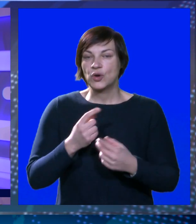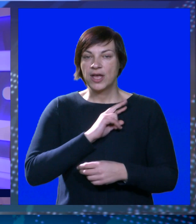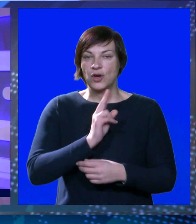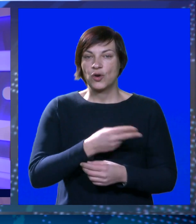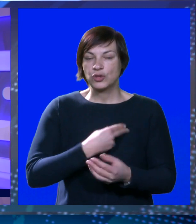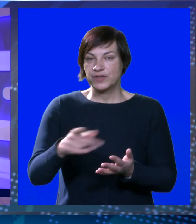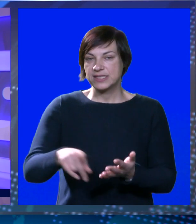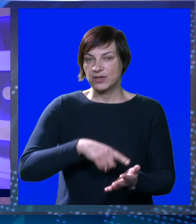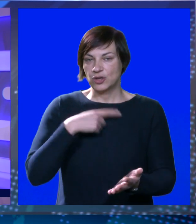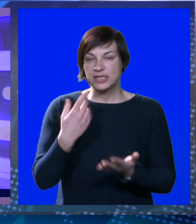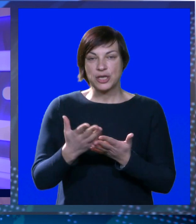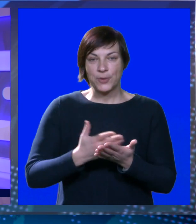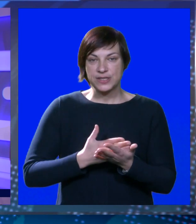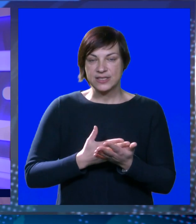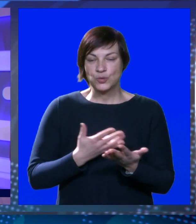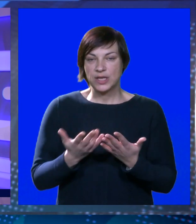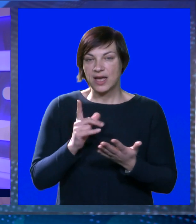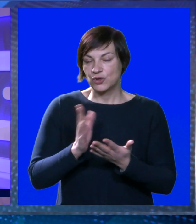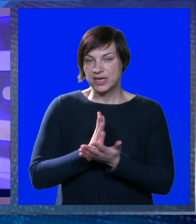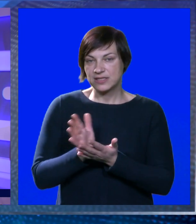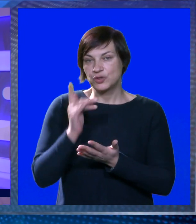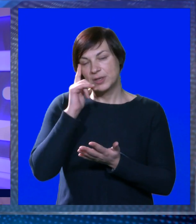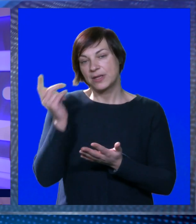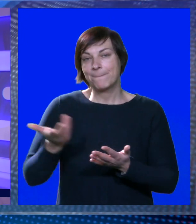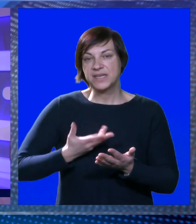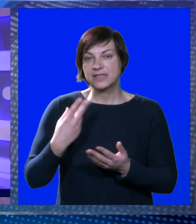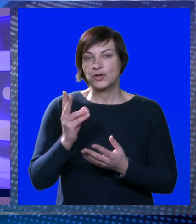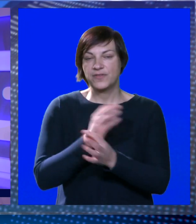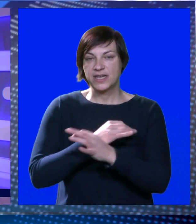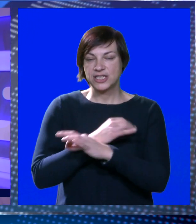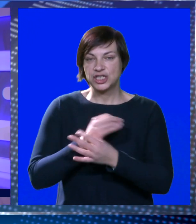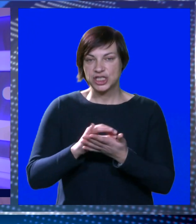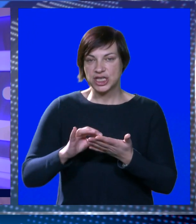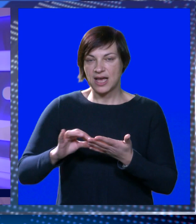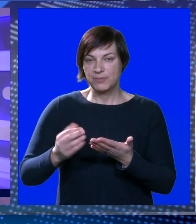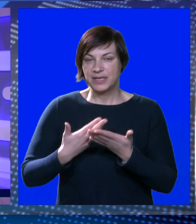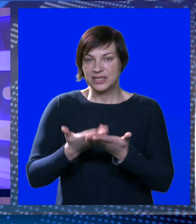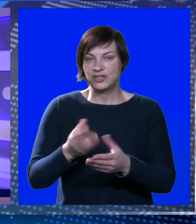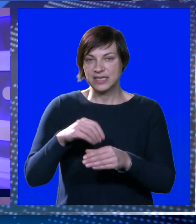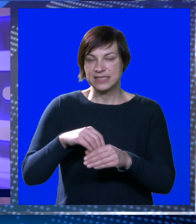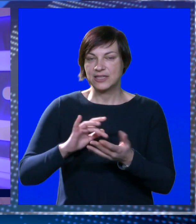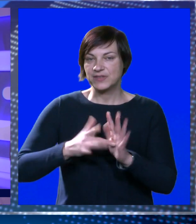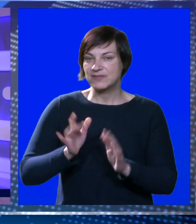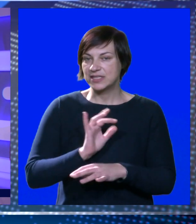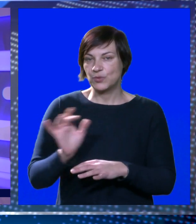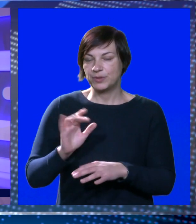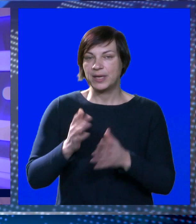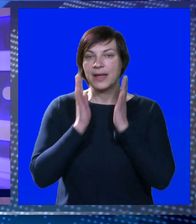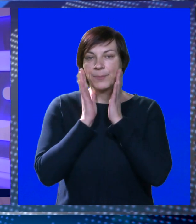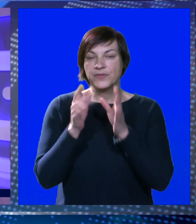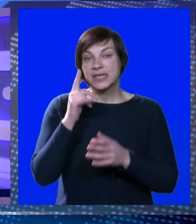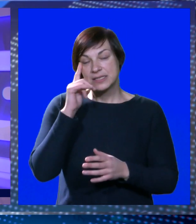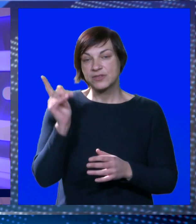odgovoran za odugovlačenje procedure. Kako neslužbeno doznajemo, pristiglo je dvana i žalbi na dodjeljene stanove i sve su odbijene. To je,